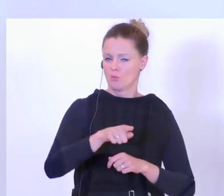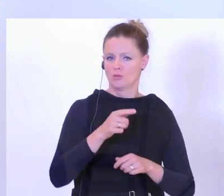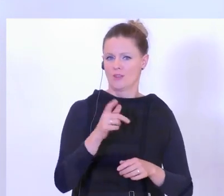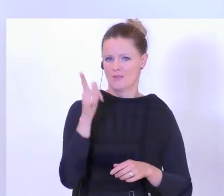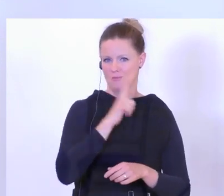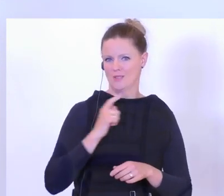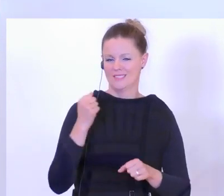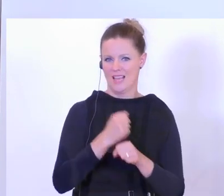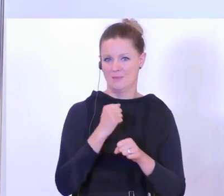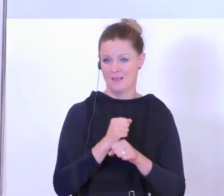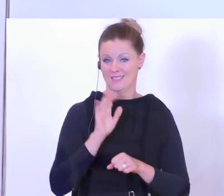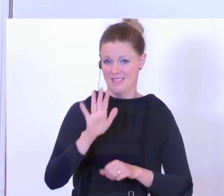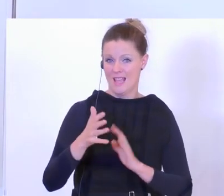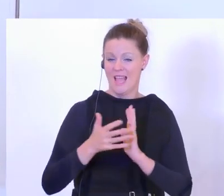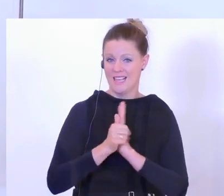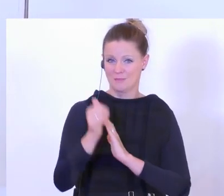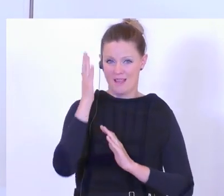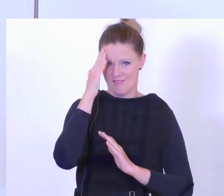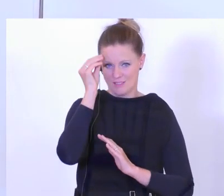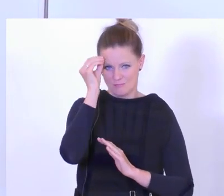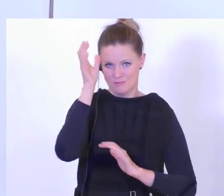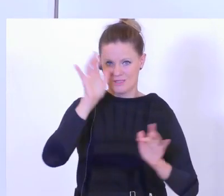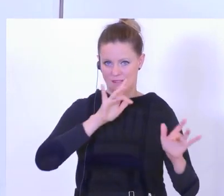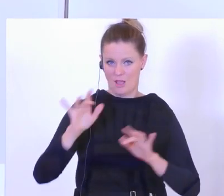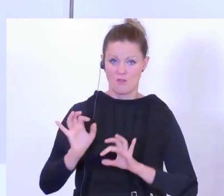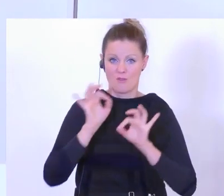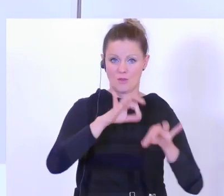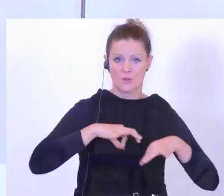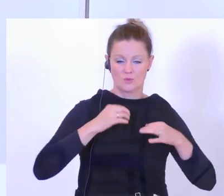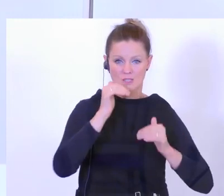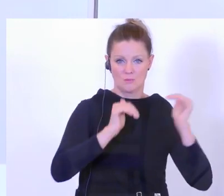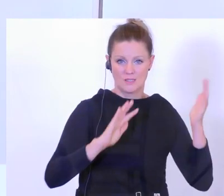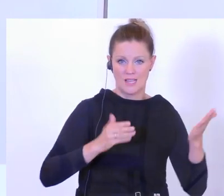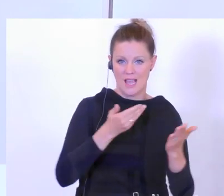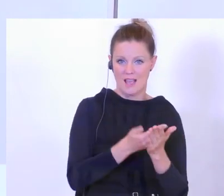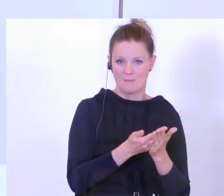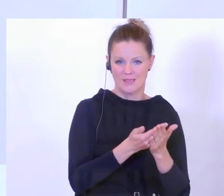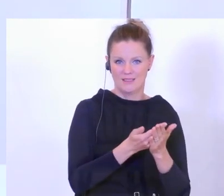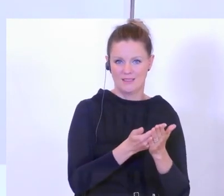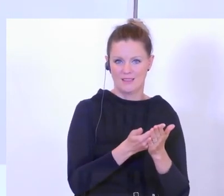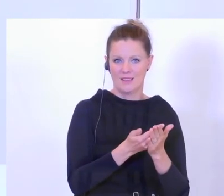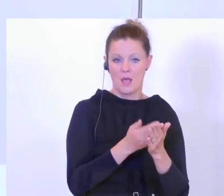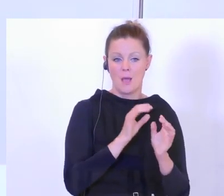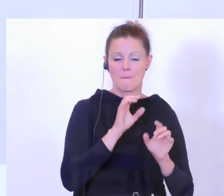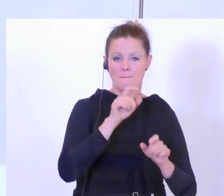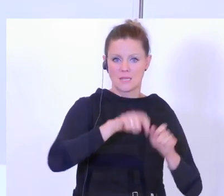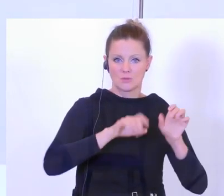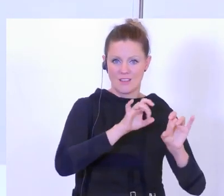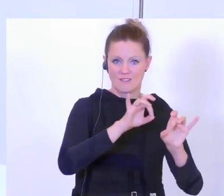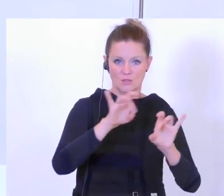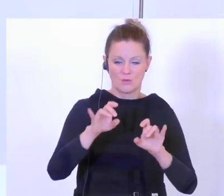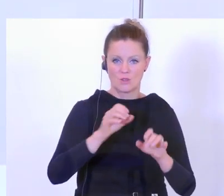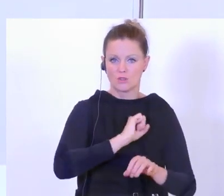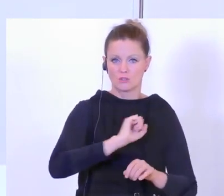ist, sondern weil es die Expertise ist, die man der Gesundheitsbehörde zur Verfügung stellt, um rasch die Eingrenzung von infizierten Patientinnen und